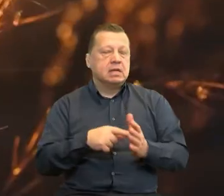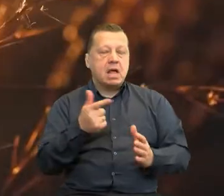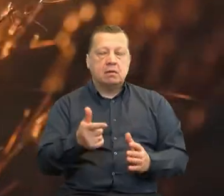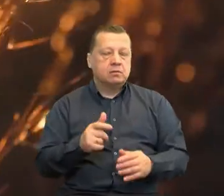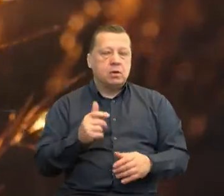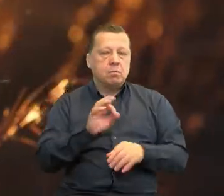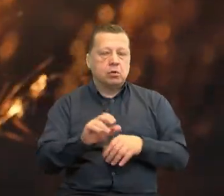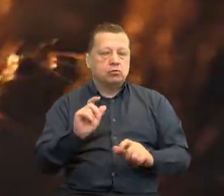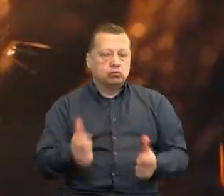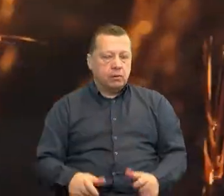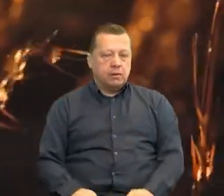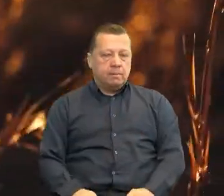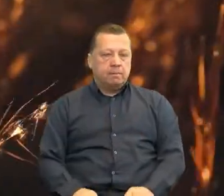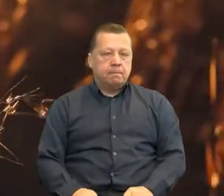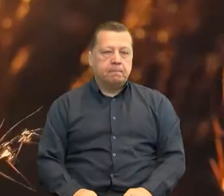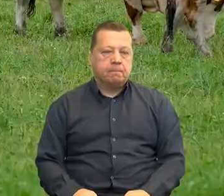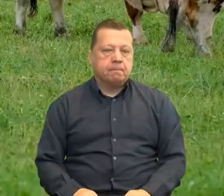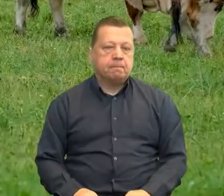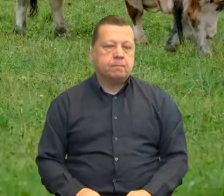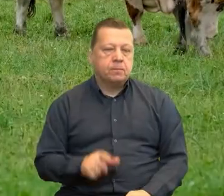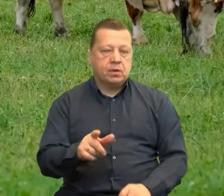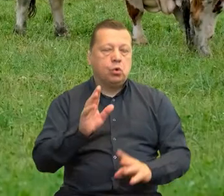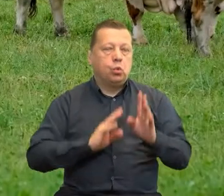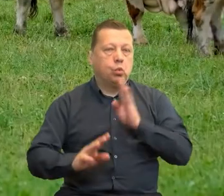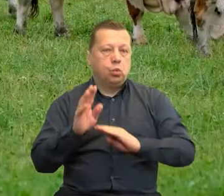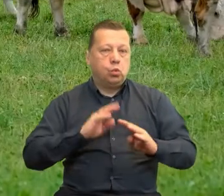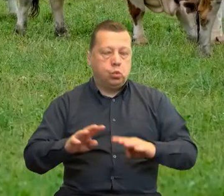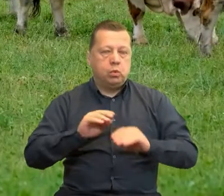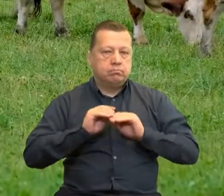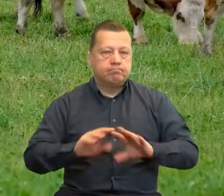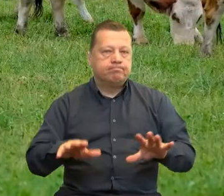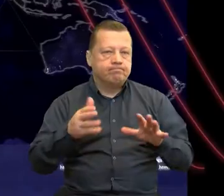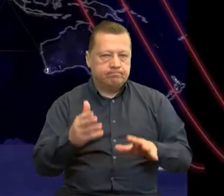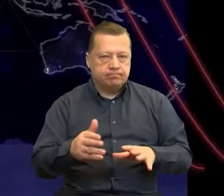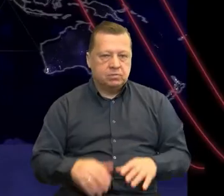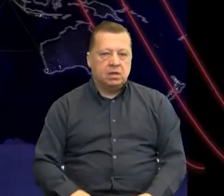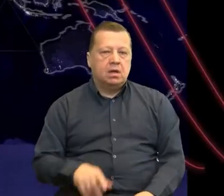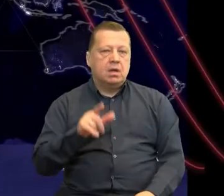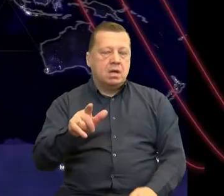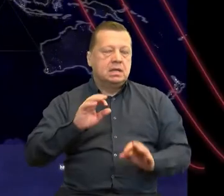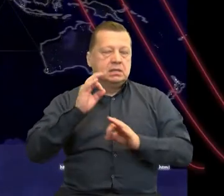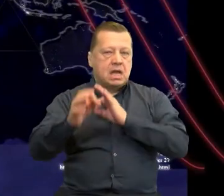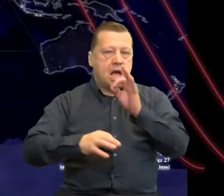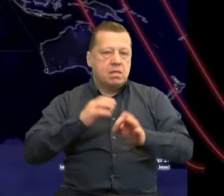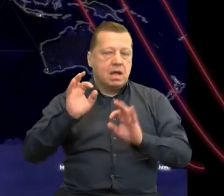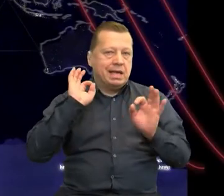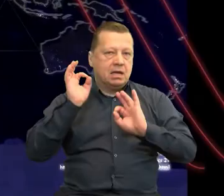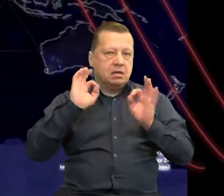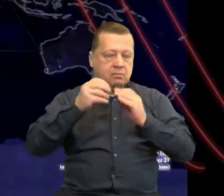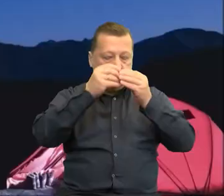było przyśpieszenie i wprowadzenie na rynę, już były poparty o dostęp i przetwarzanie danych satelitarnych w rejonie Morza